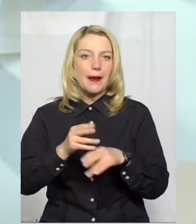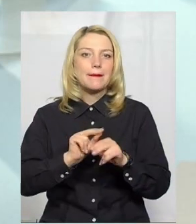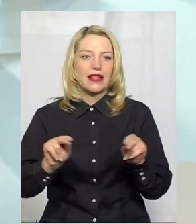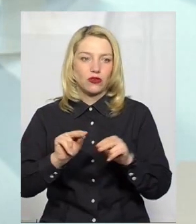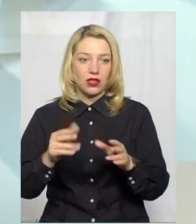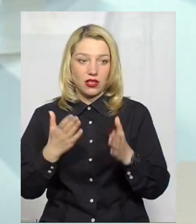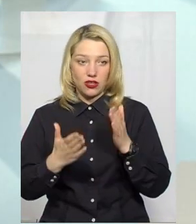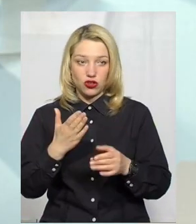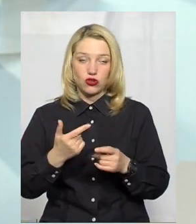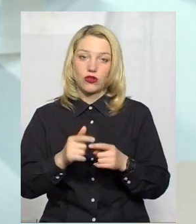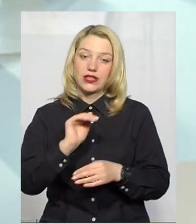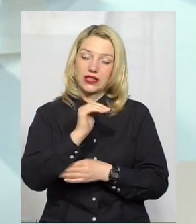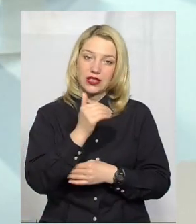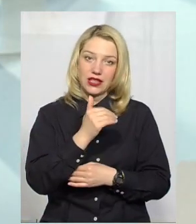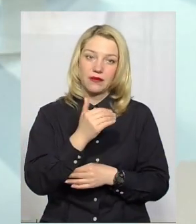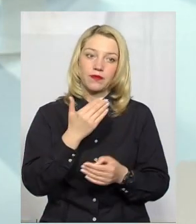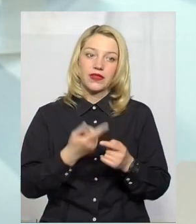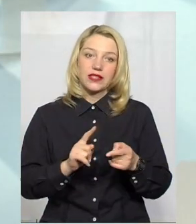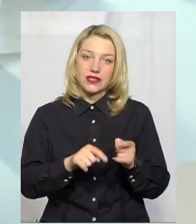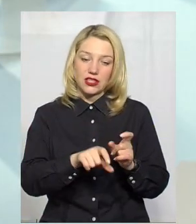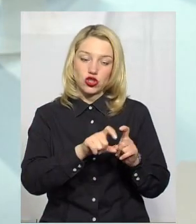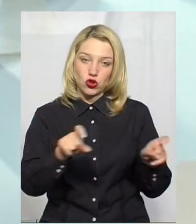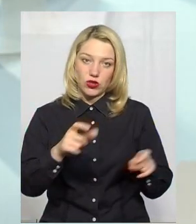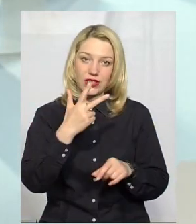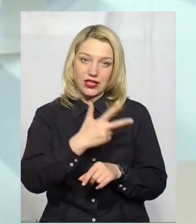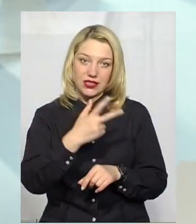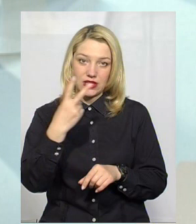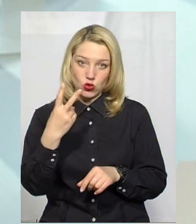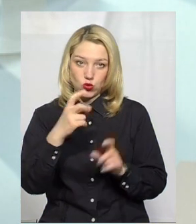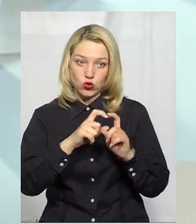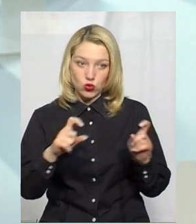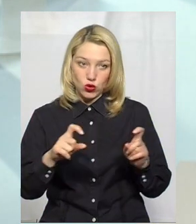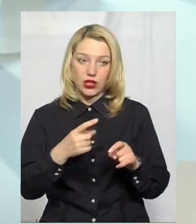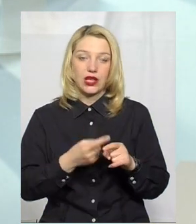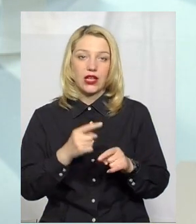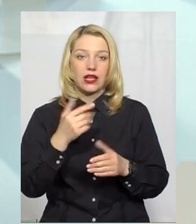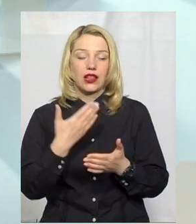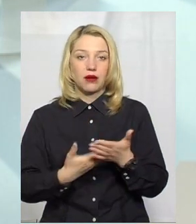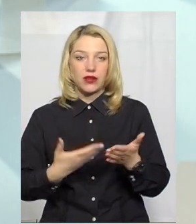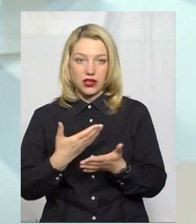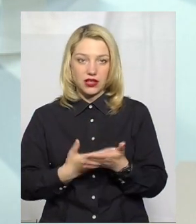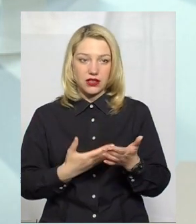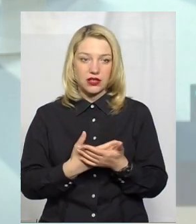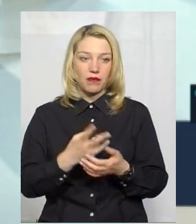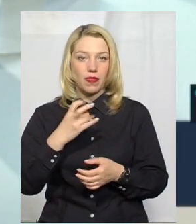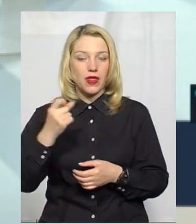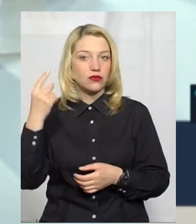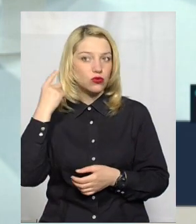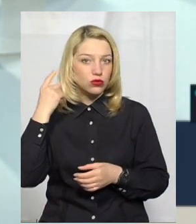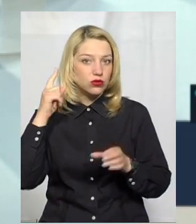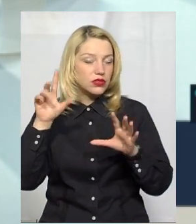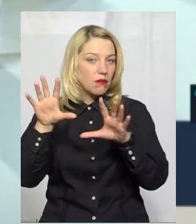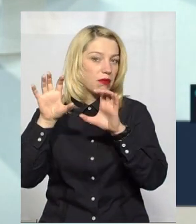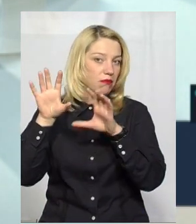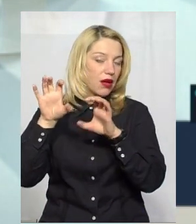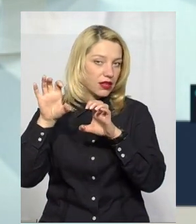сюжеті для дитини з цієї школи, 32-ї, наприклад, на слух сприймати